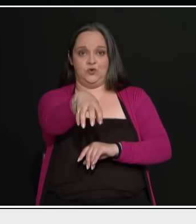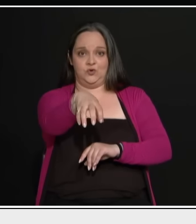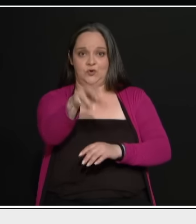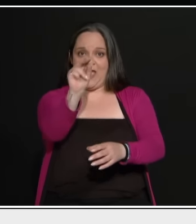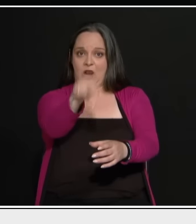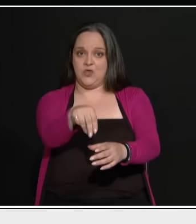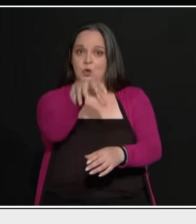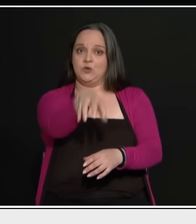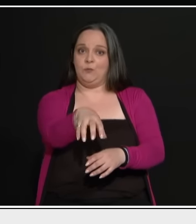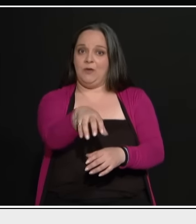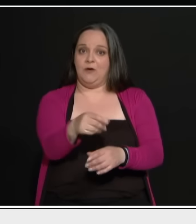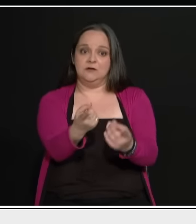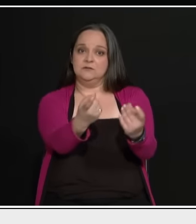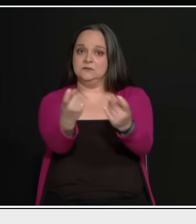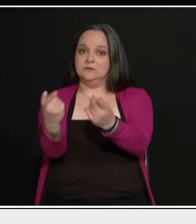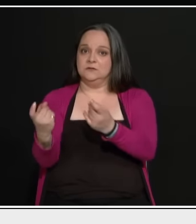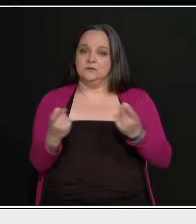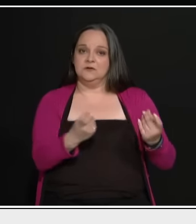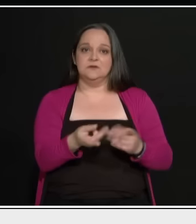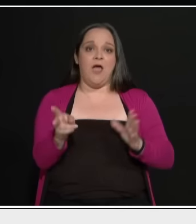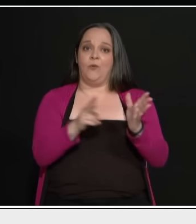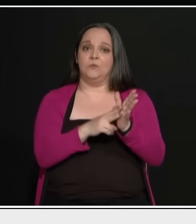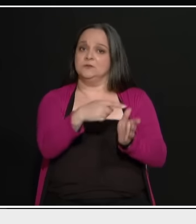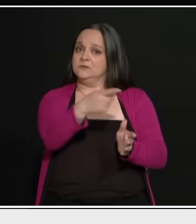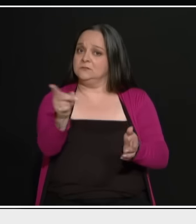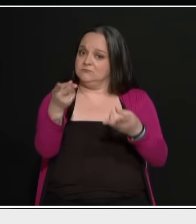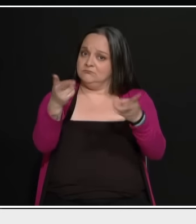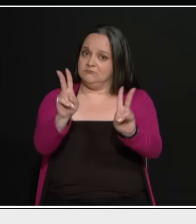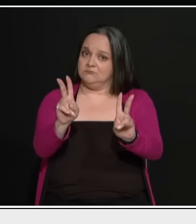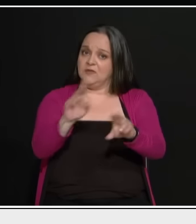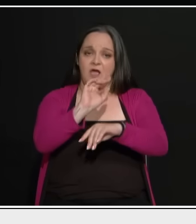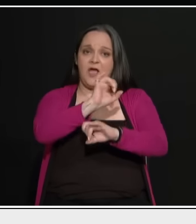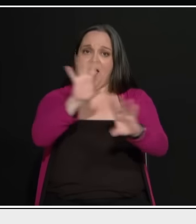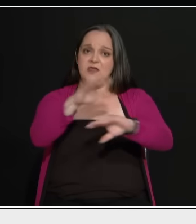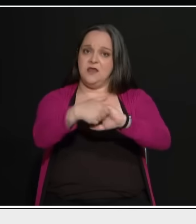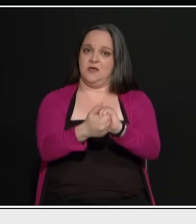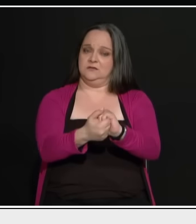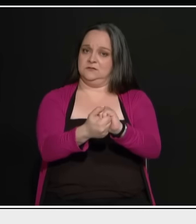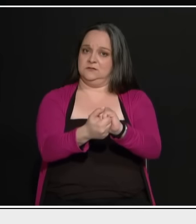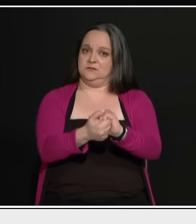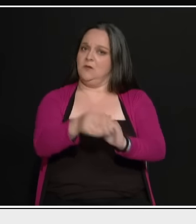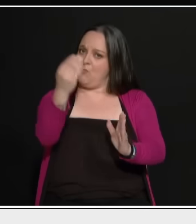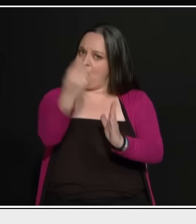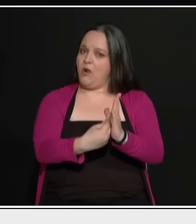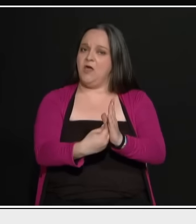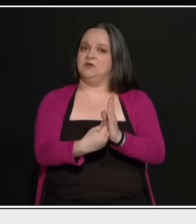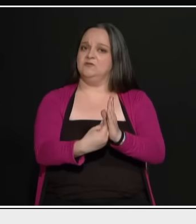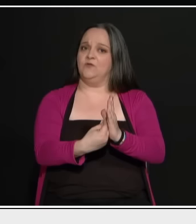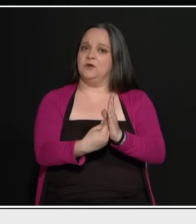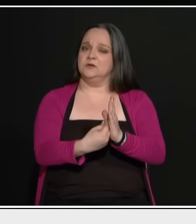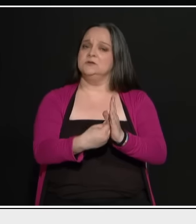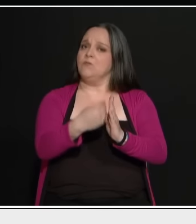να κάνεις προσυλλητισμό. Αυτοί όμως το κάνουν και δεν ενδιαφέρεται κανείς. Πολλές φορές έχω θέσει θέμα